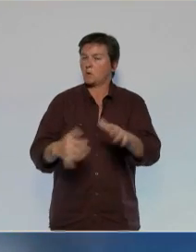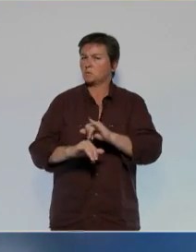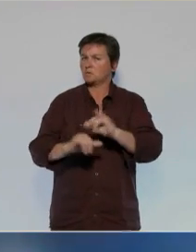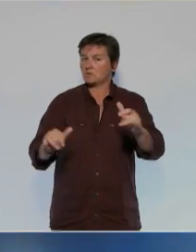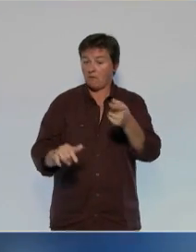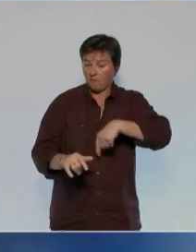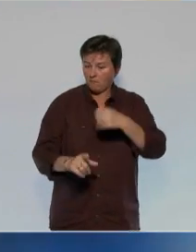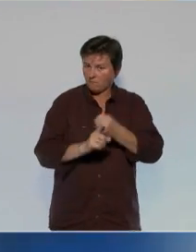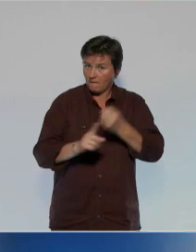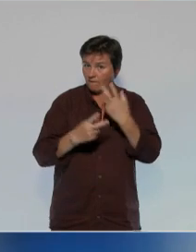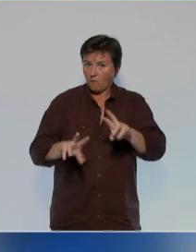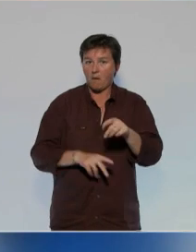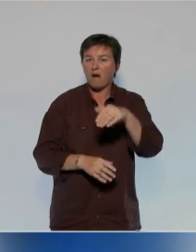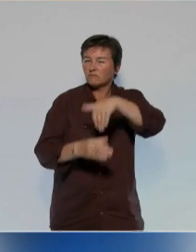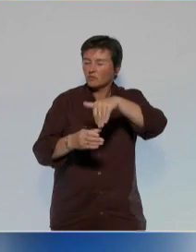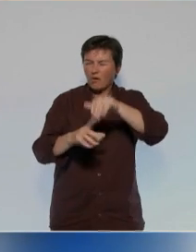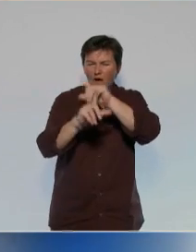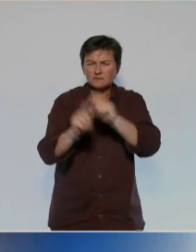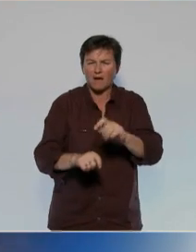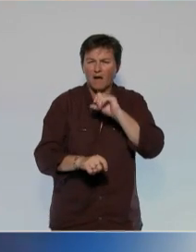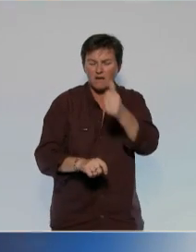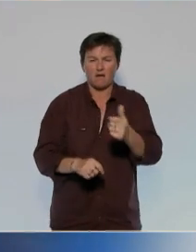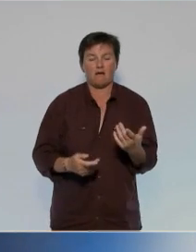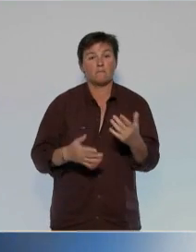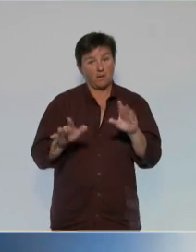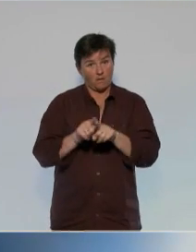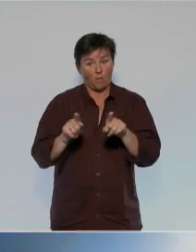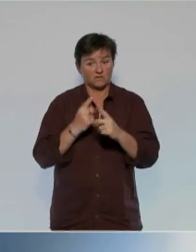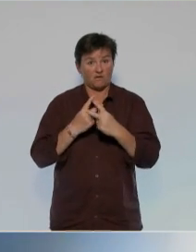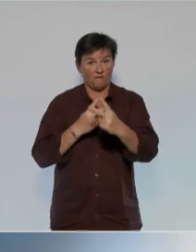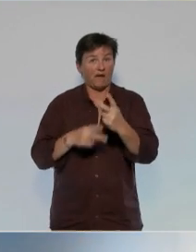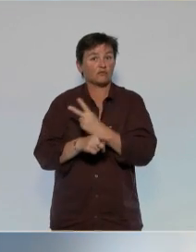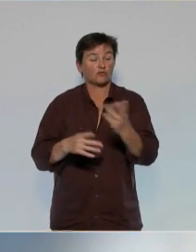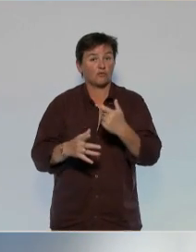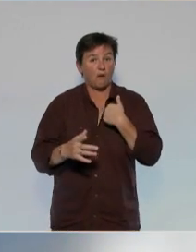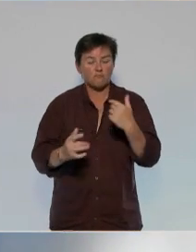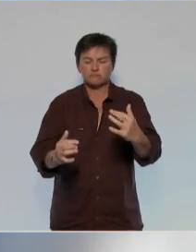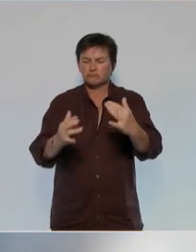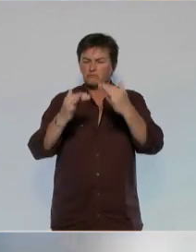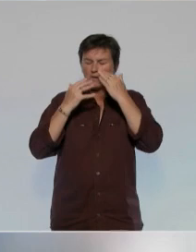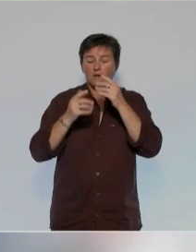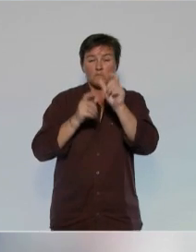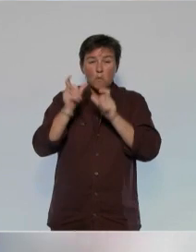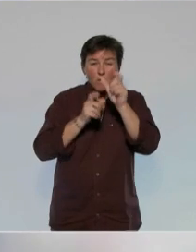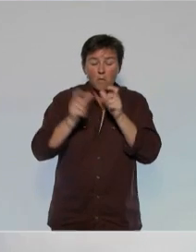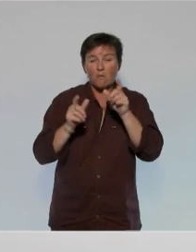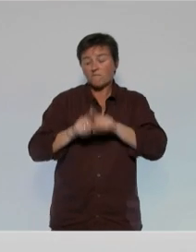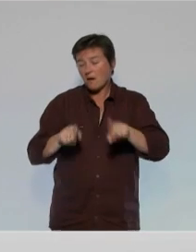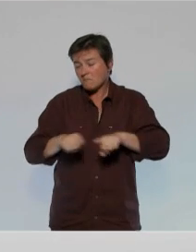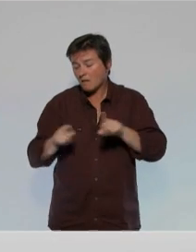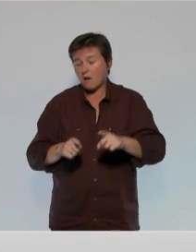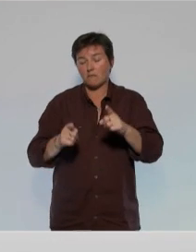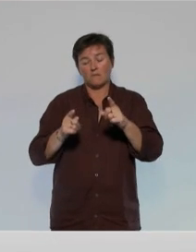la finance sans foi ni loi, mais c'est aussi ce qui envahit nos esprits, les flashs et les éléments de langage, tous dont ce rabâchage